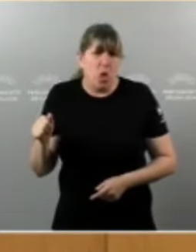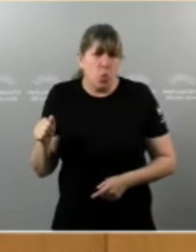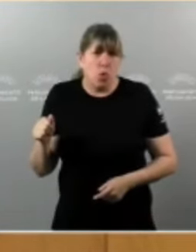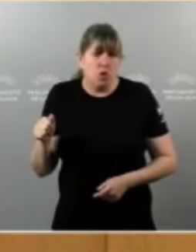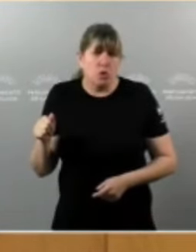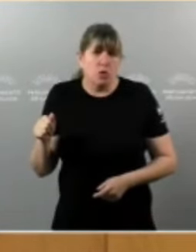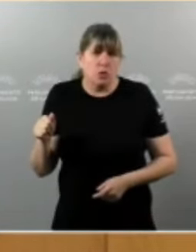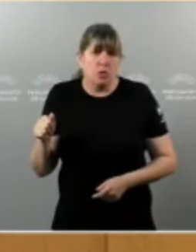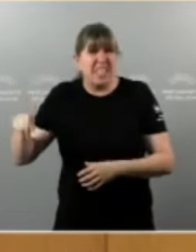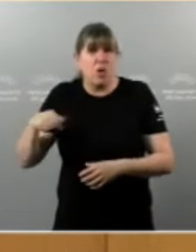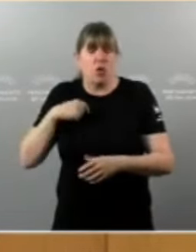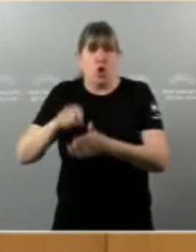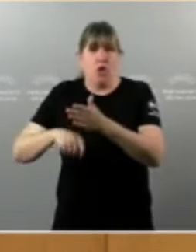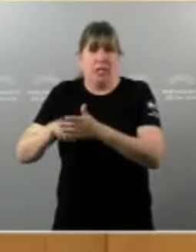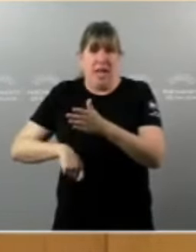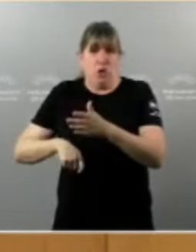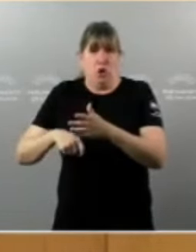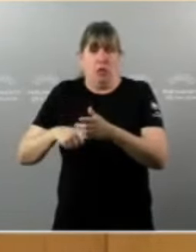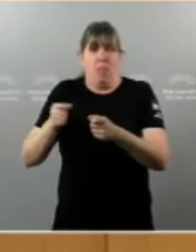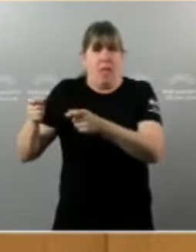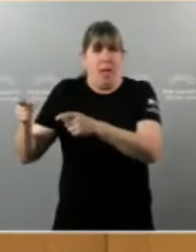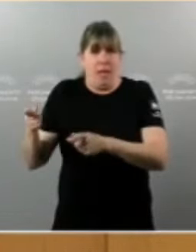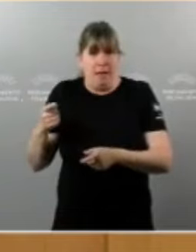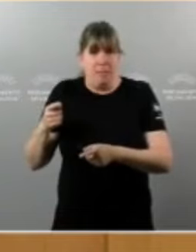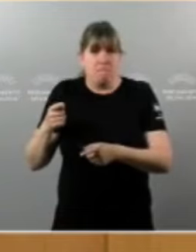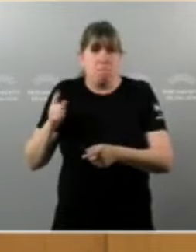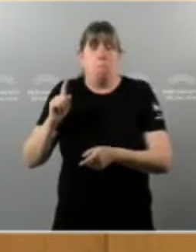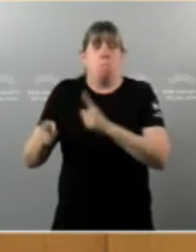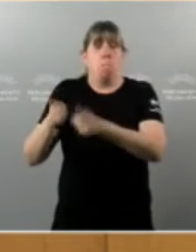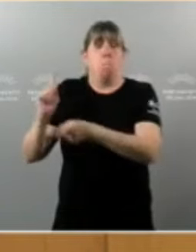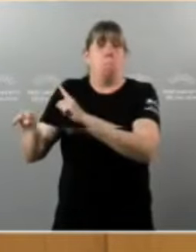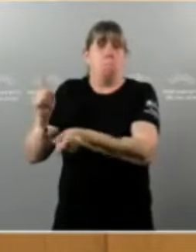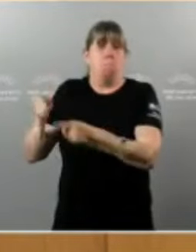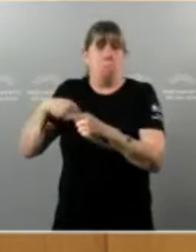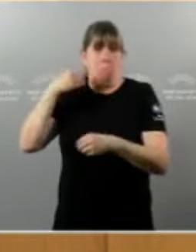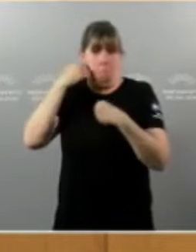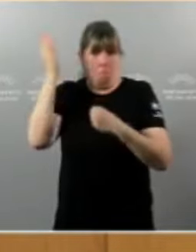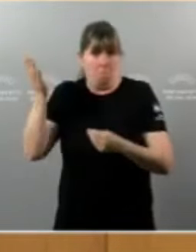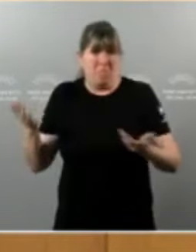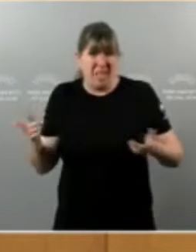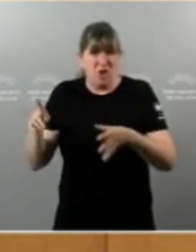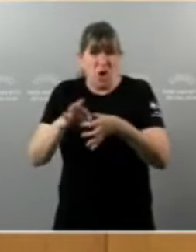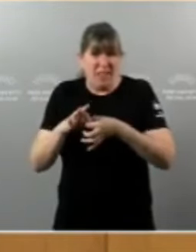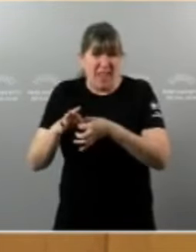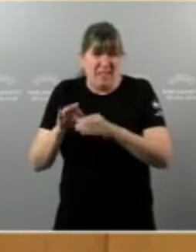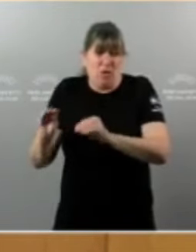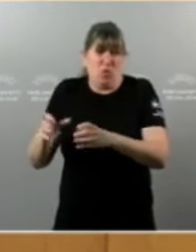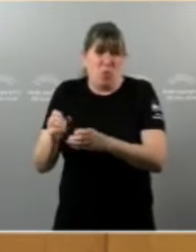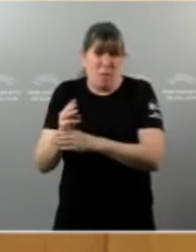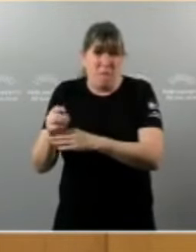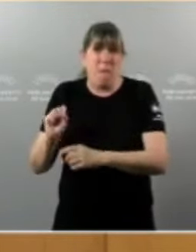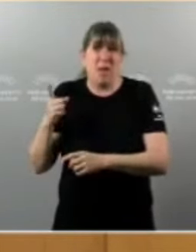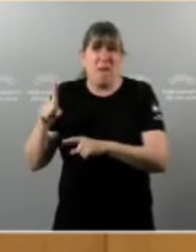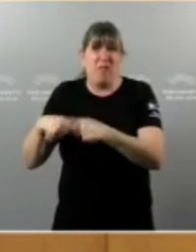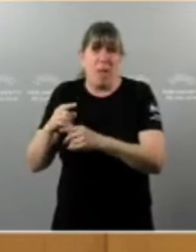presidente da xunta. Esta é a solidaridade do Partido Popular. A familia primeiro,